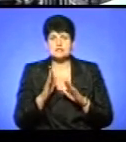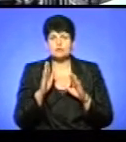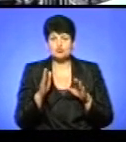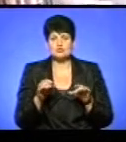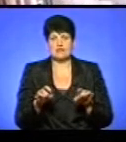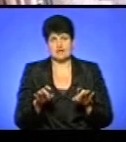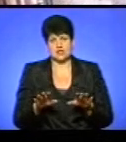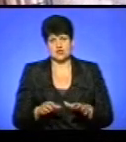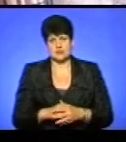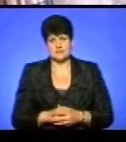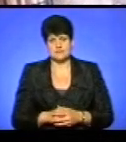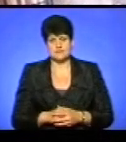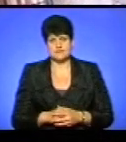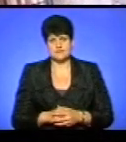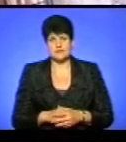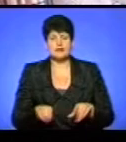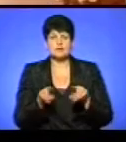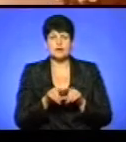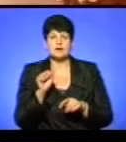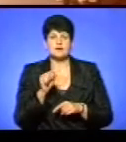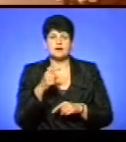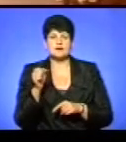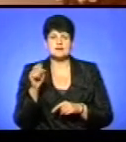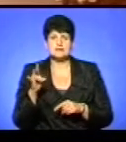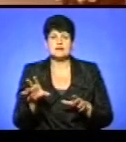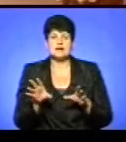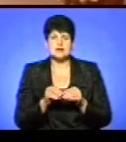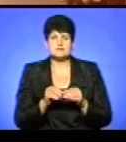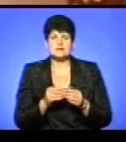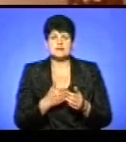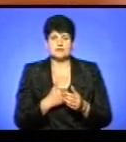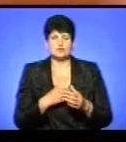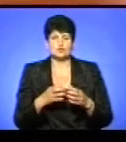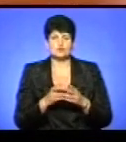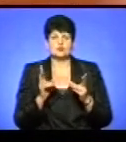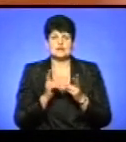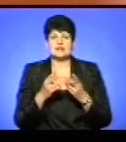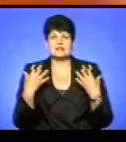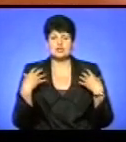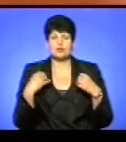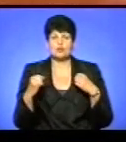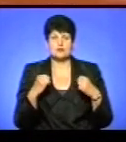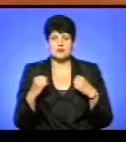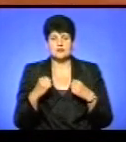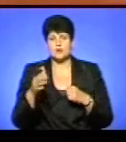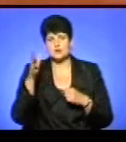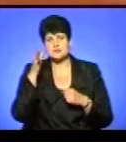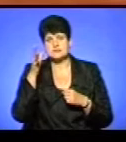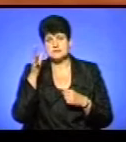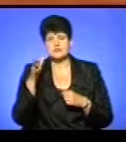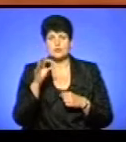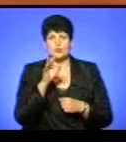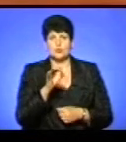вирішена. Також Анна Хасан разом з ініціативною групою зустрілися з начальником управління освіти і науки міської ради